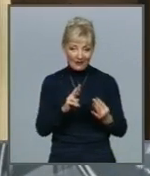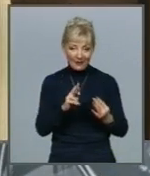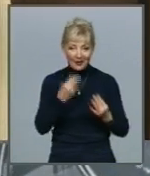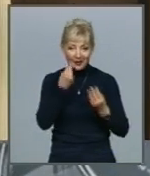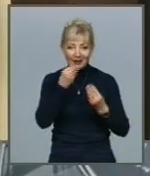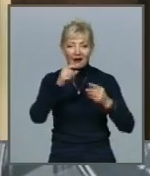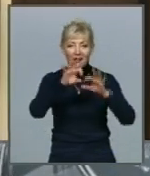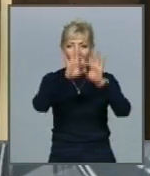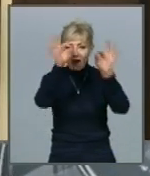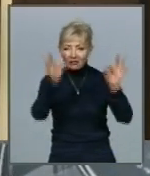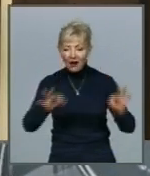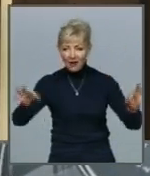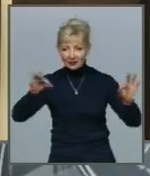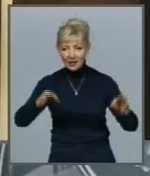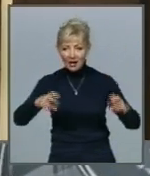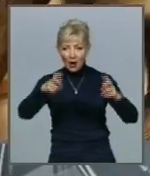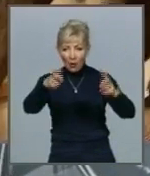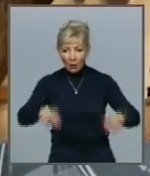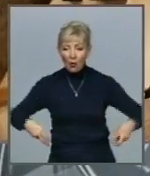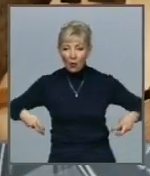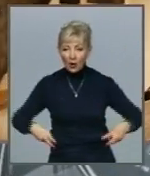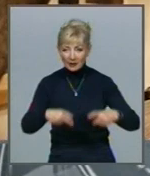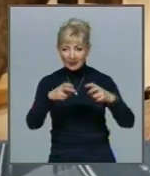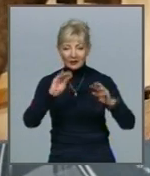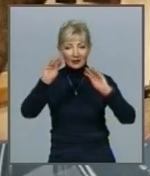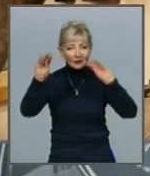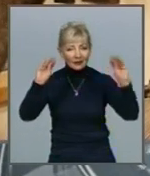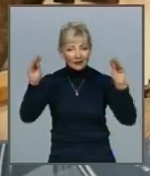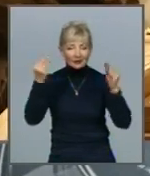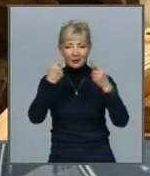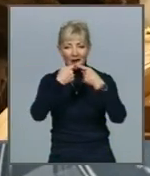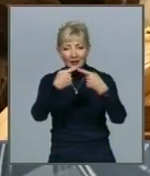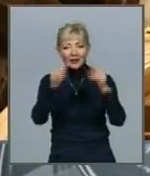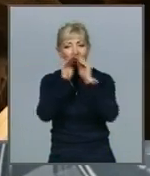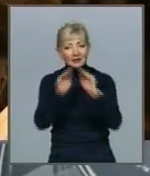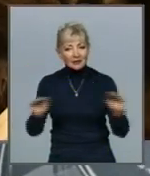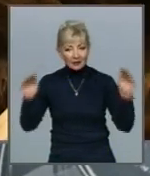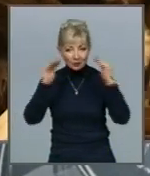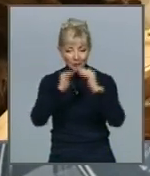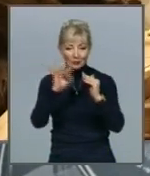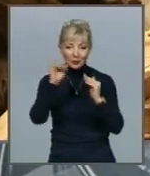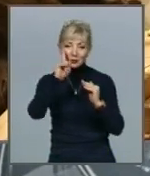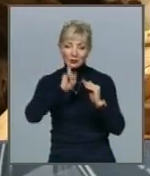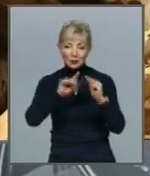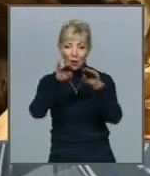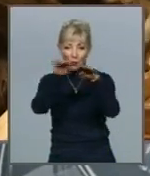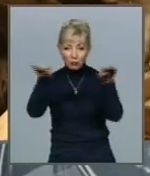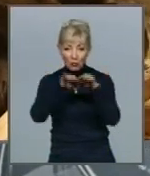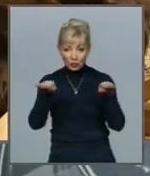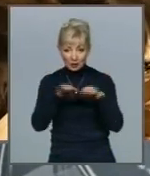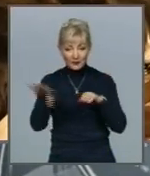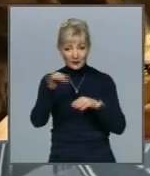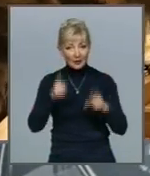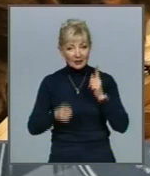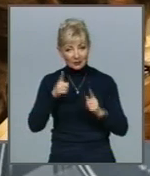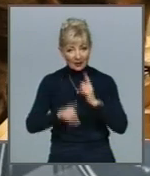Канати, гойдалки, підвісні конструкції, головоломки, затишні будиночки і зручні полиці Все із натуральних